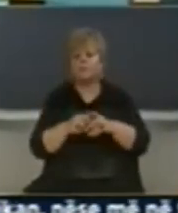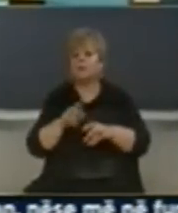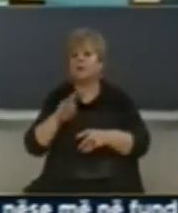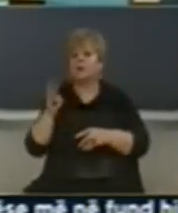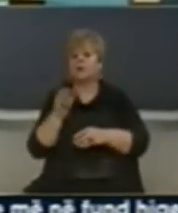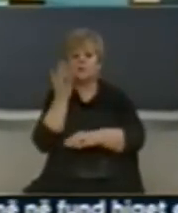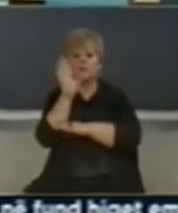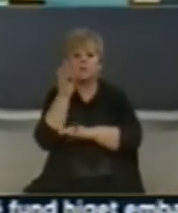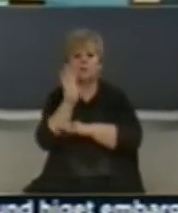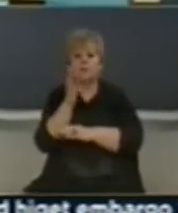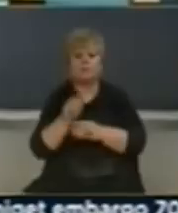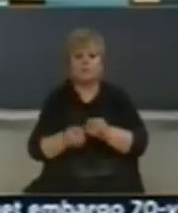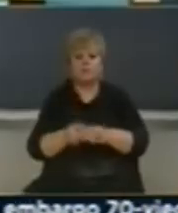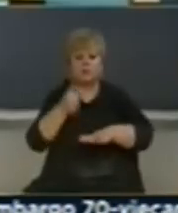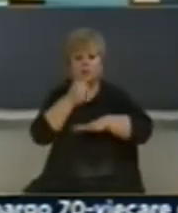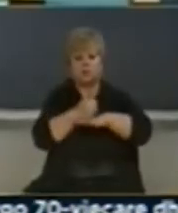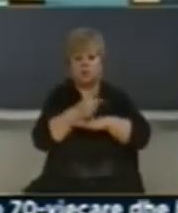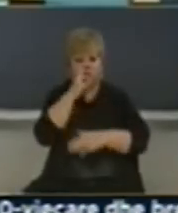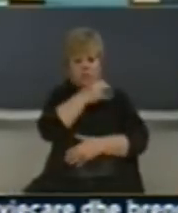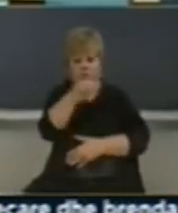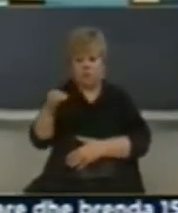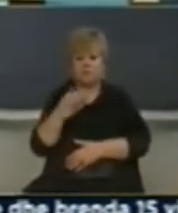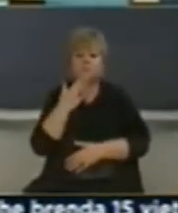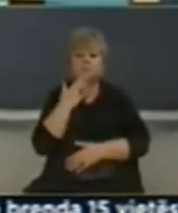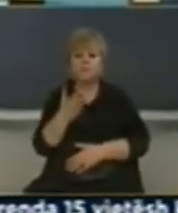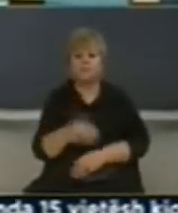përfasus të trinve në nivel qëndror dhe lokal. Falem nërët.